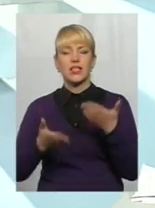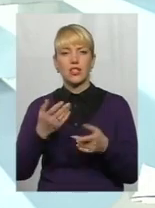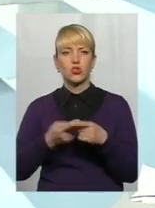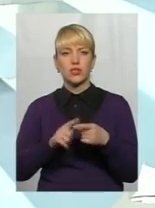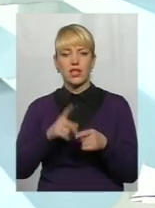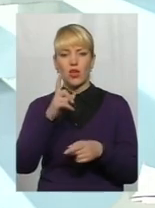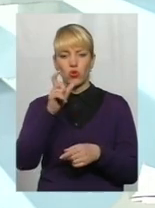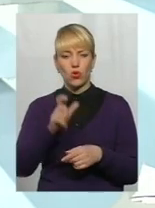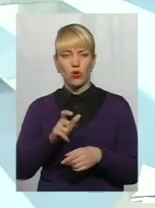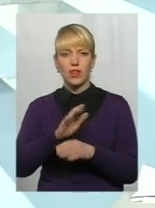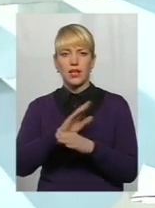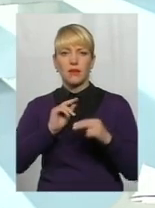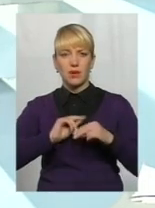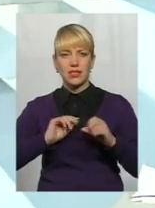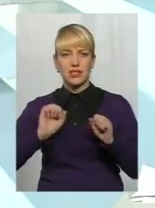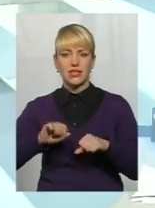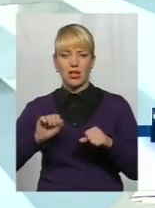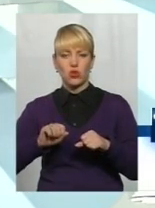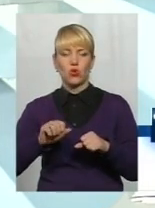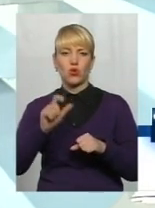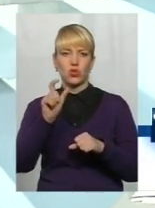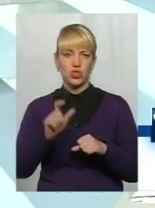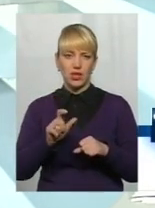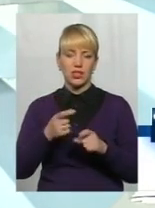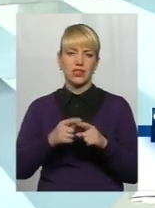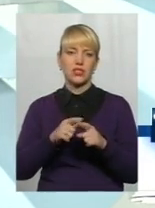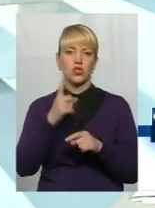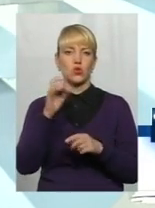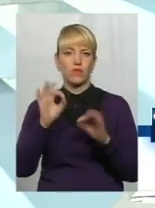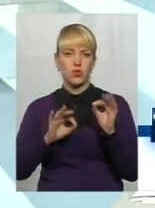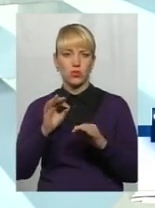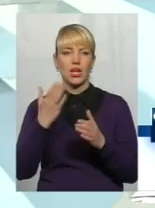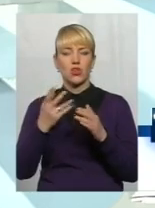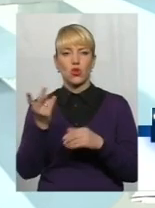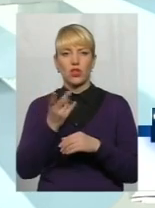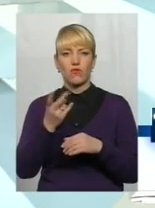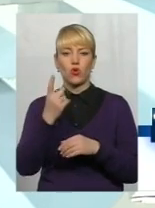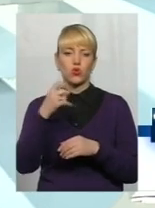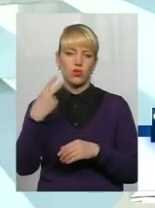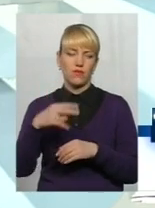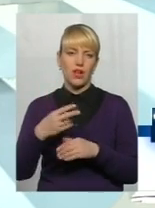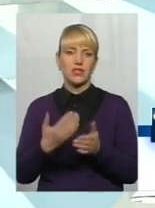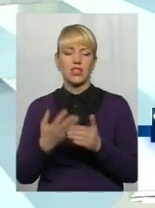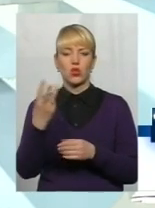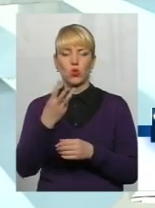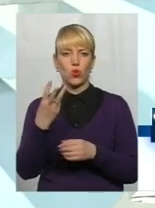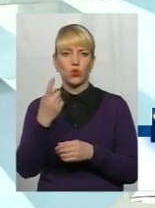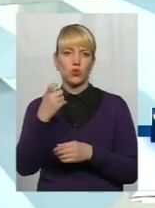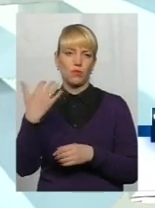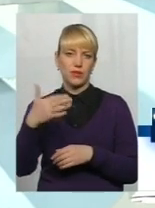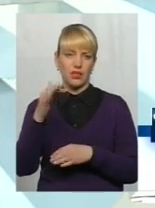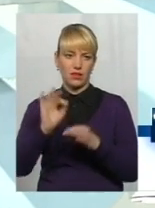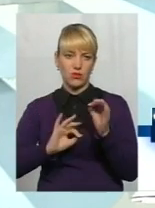на одного непрацездатного члена сім'ї 100%, на двох – 120%, на трьох і більше – 150%.